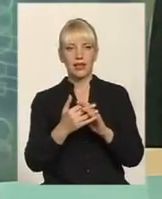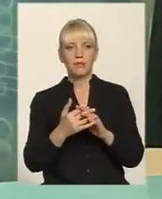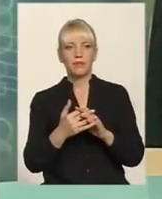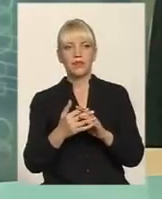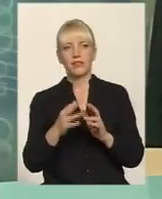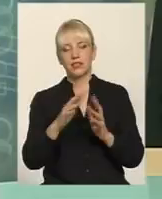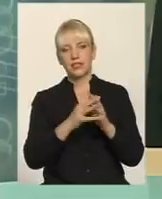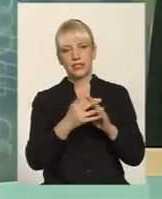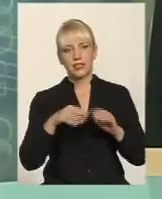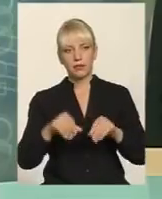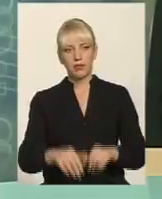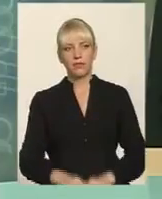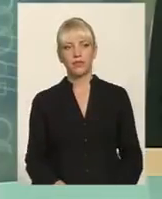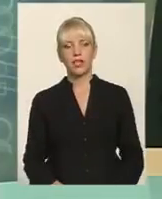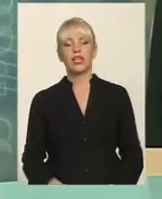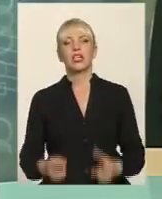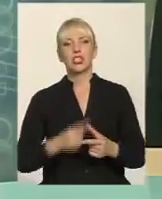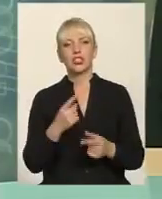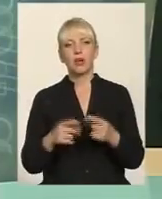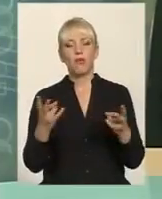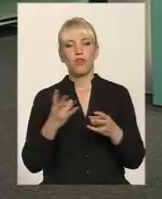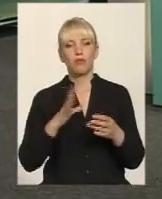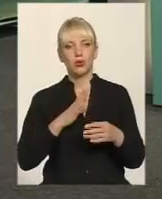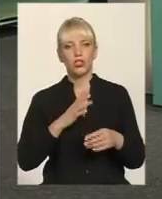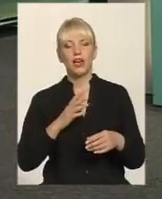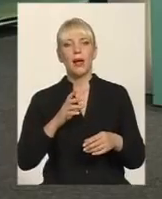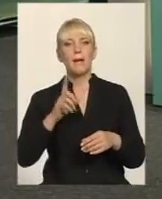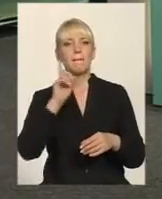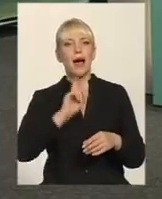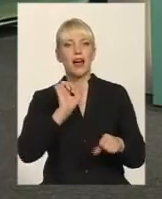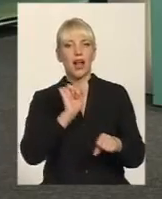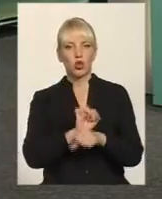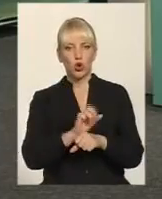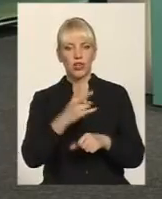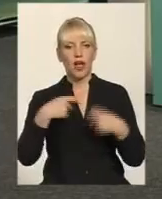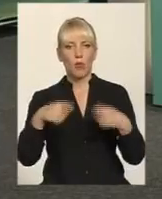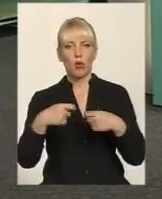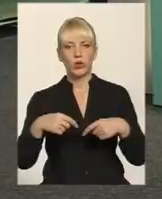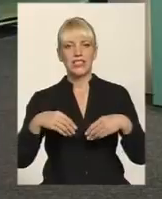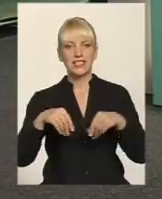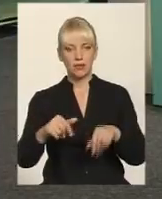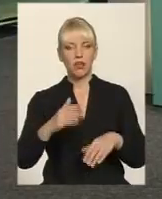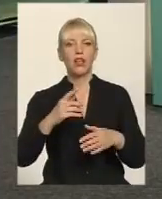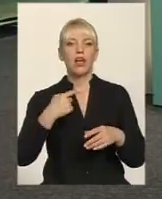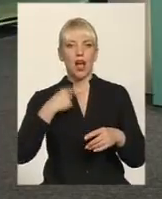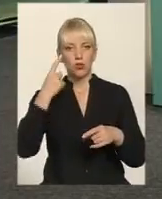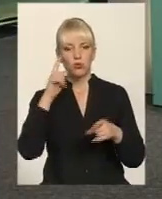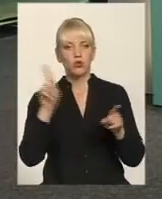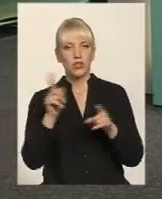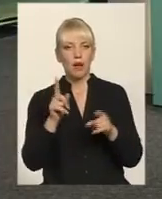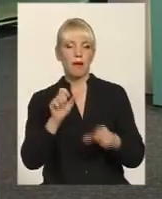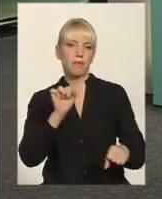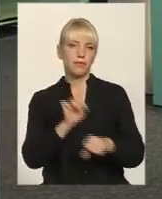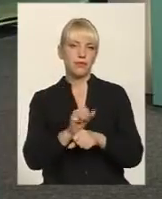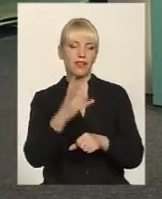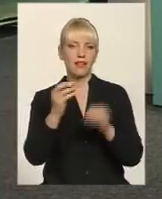знятий мораторій на продаж землі, на вашу думку? На мою думку, мораторій на продаж землі має продовжитися мінімум на 10 років. Сьогодні обманюють людей